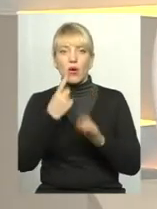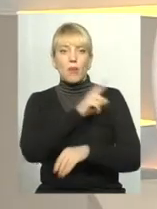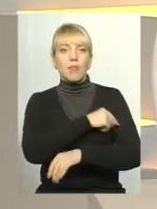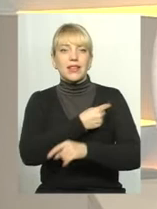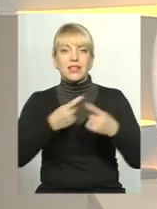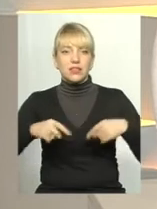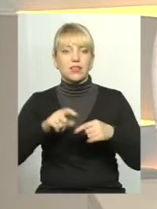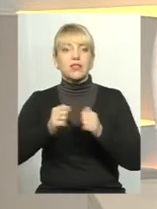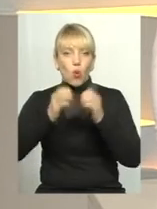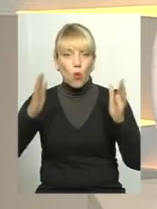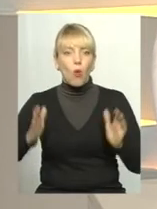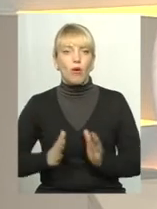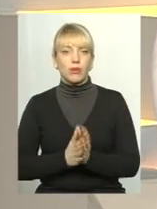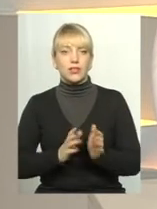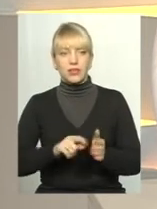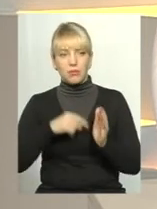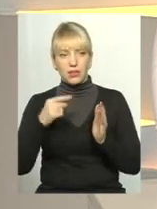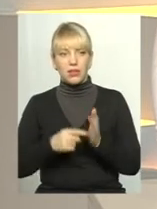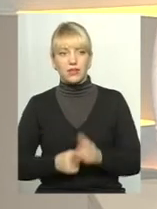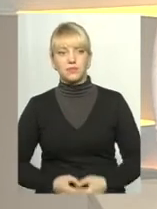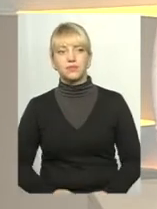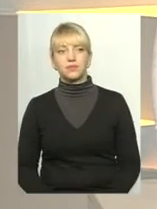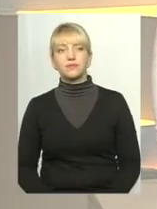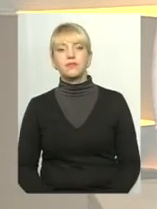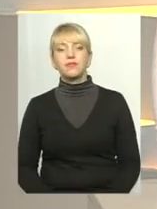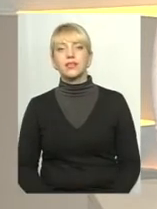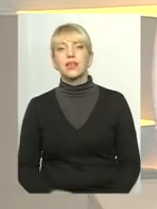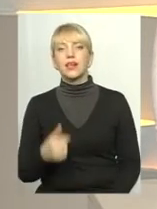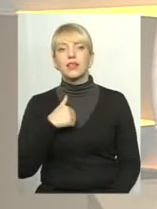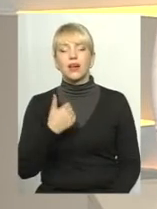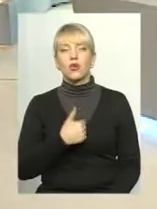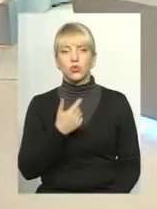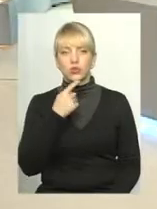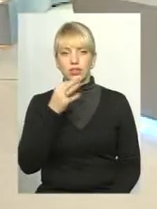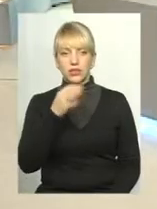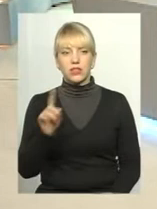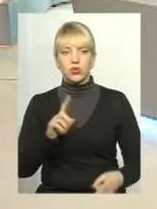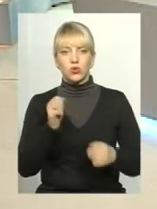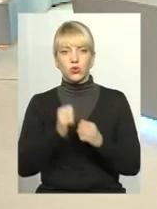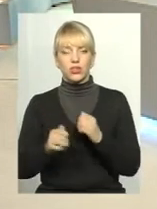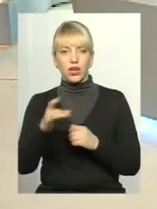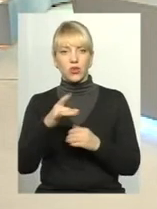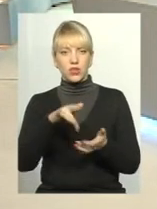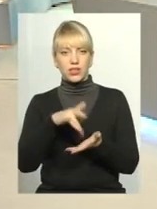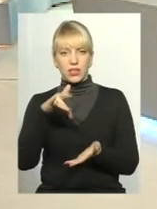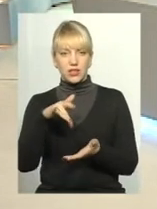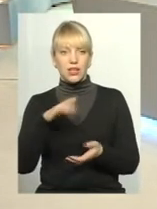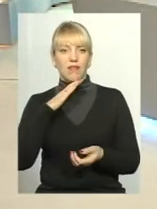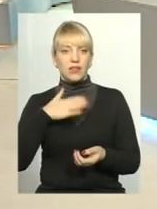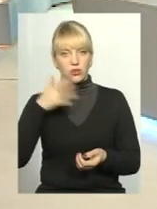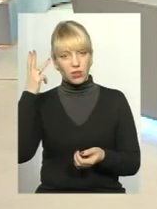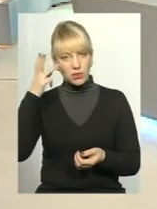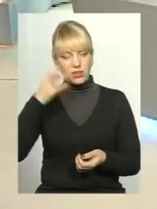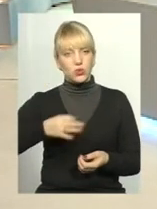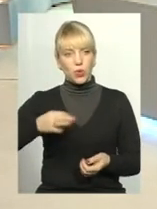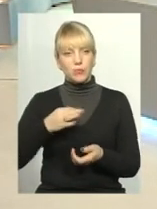Дякую. Валентина Григорьовна, є вам що доповнити? Я хочу сказати, що у нас кожен районний центр нашої Хмельницької